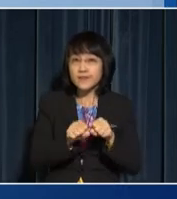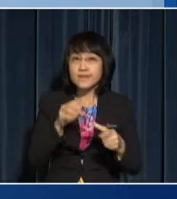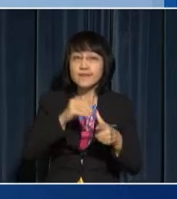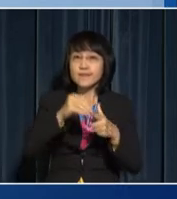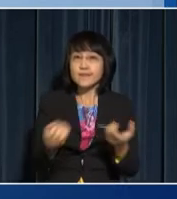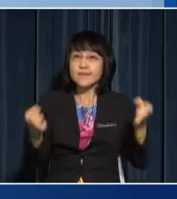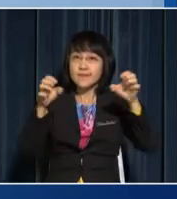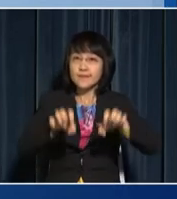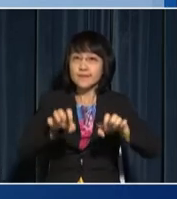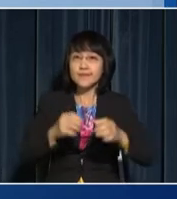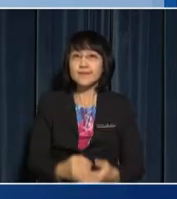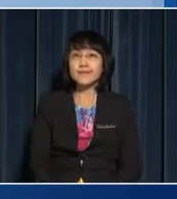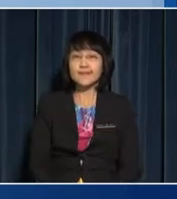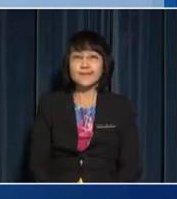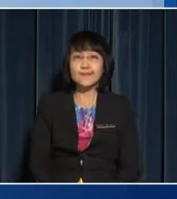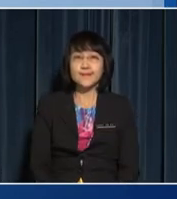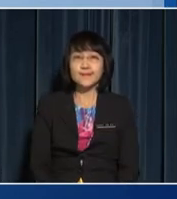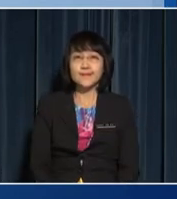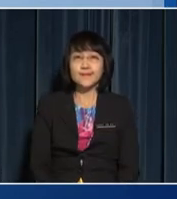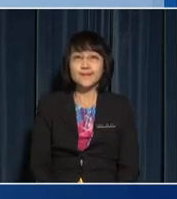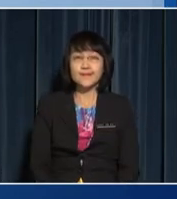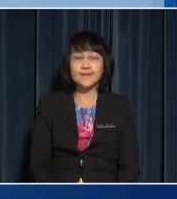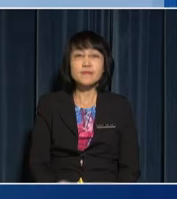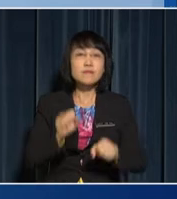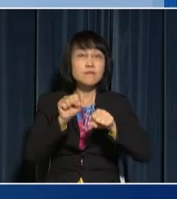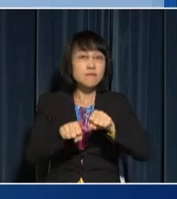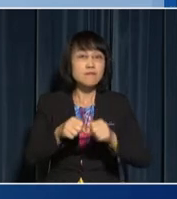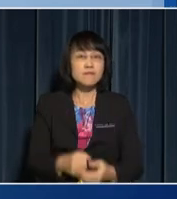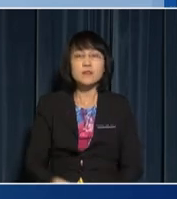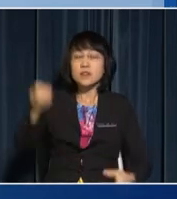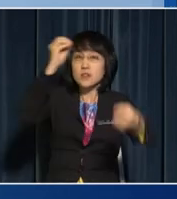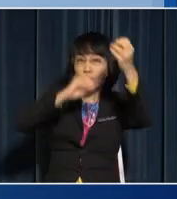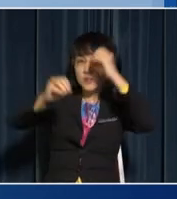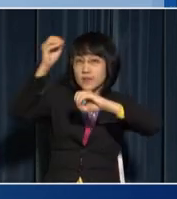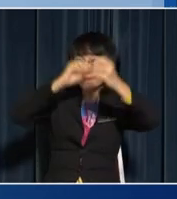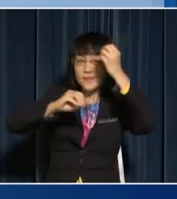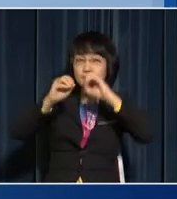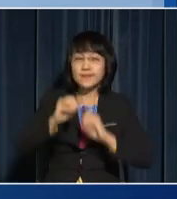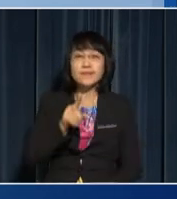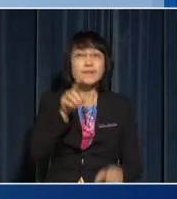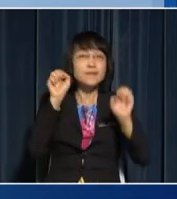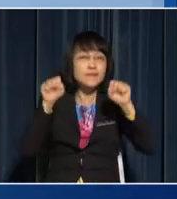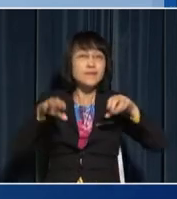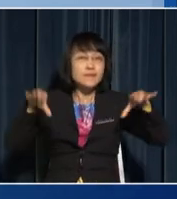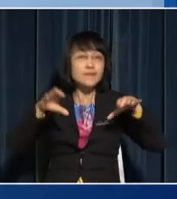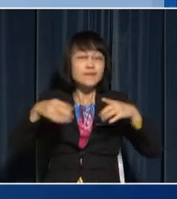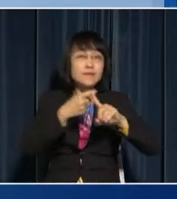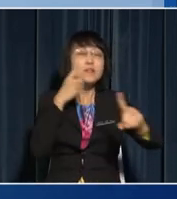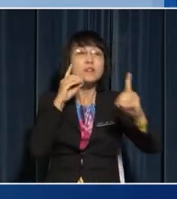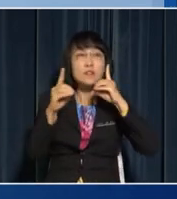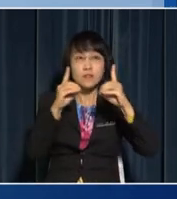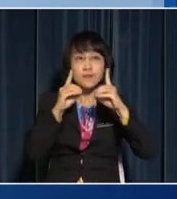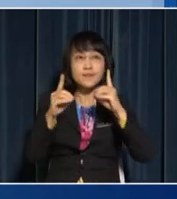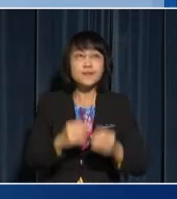or event So, the observation that you can make from the dialogue